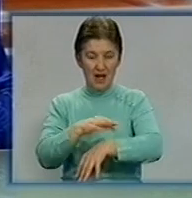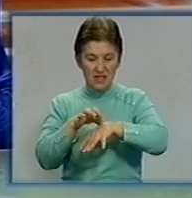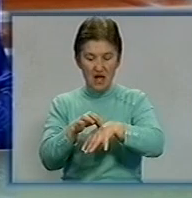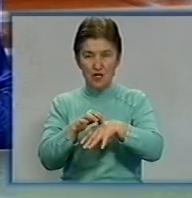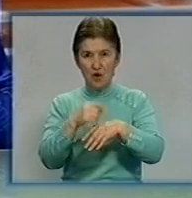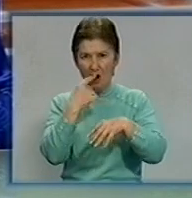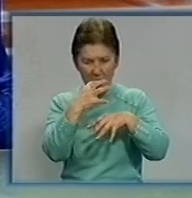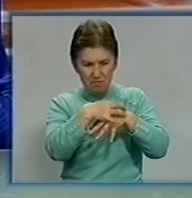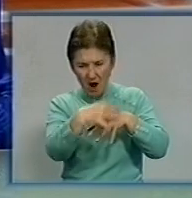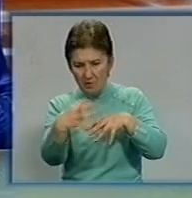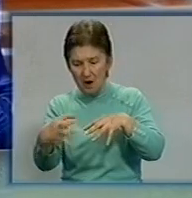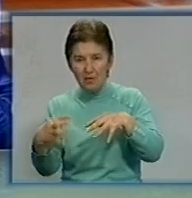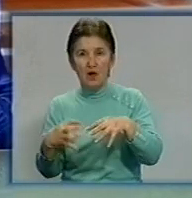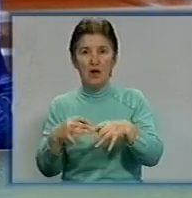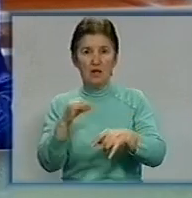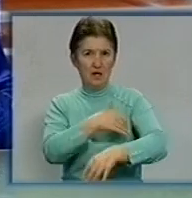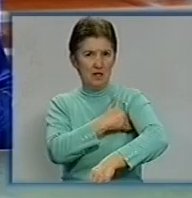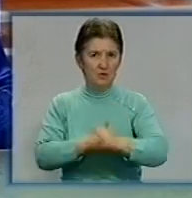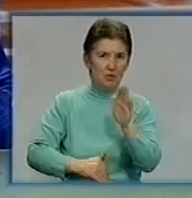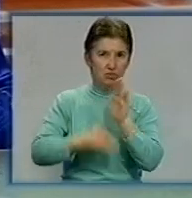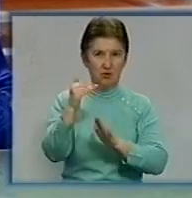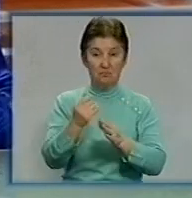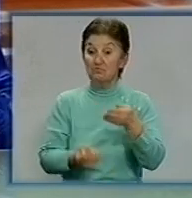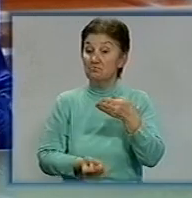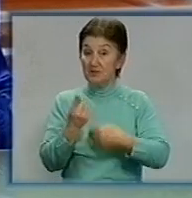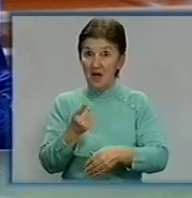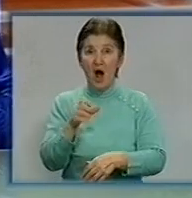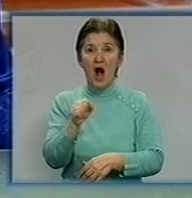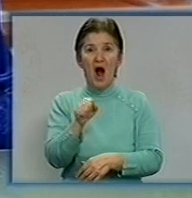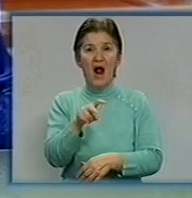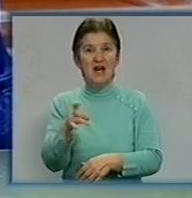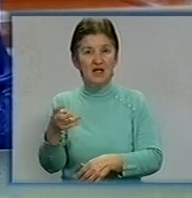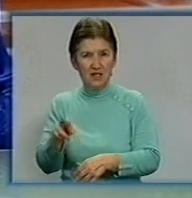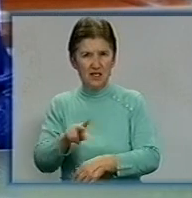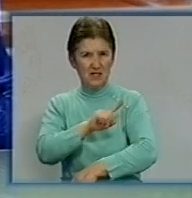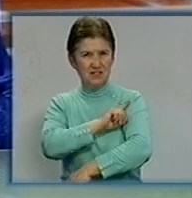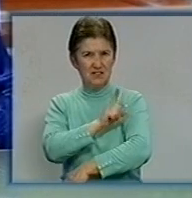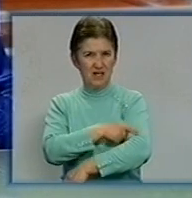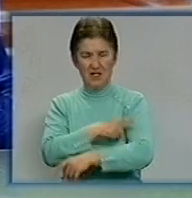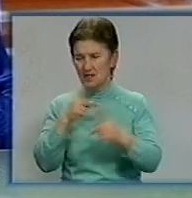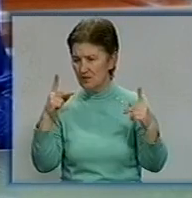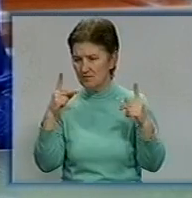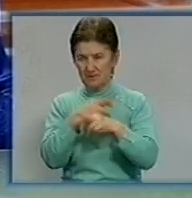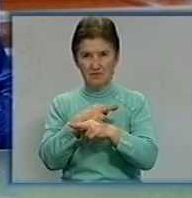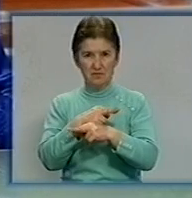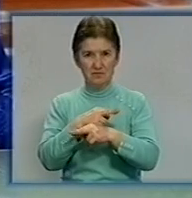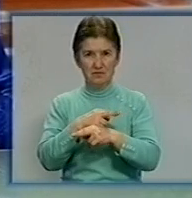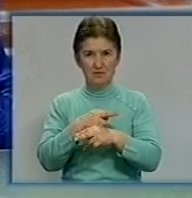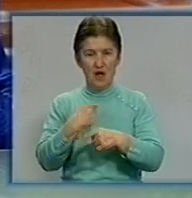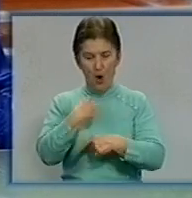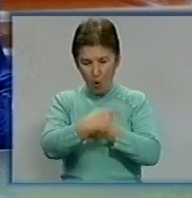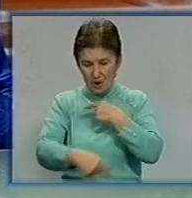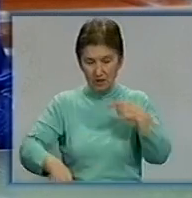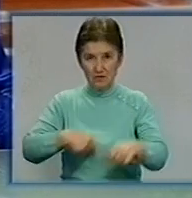висока температура. Медики діагностували алергію із сильною інтоксикацією організму. Лише вчасне звернення до лікаря врятувало